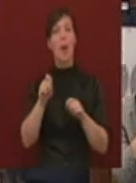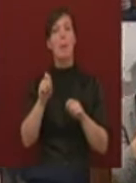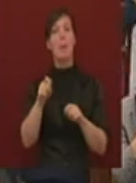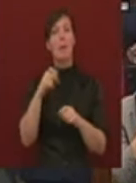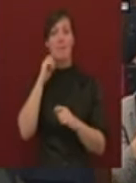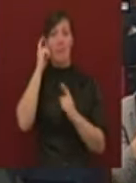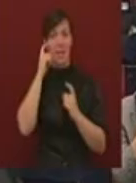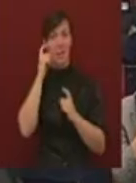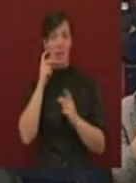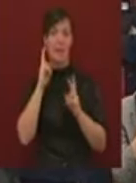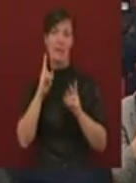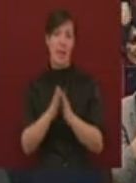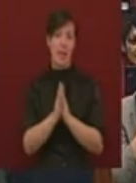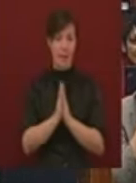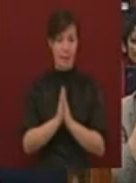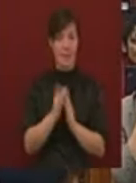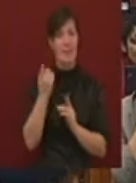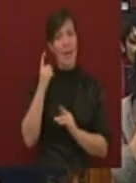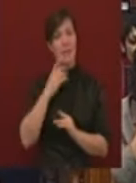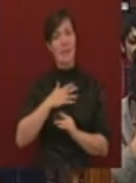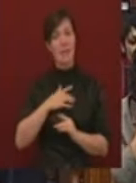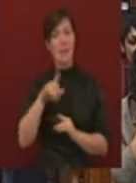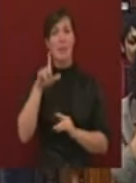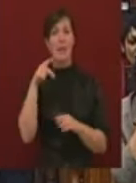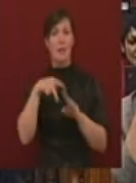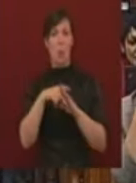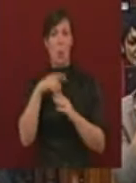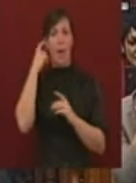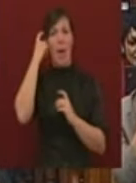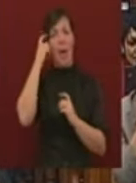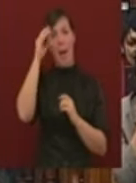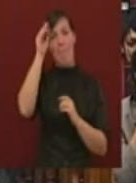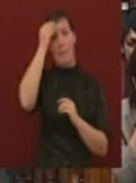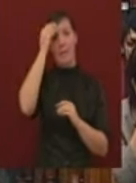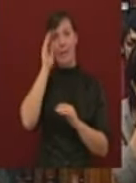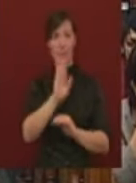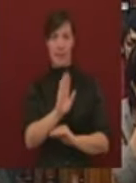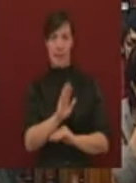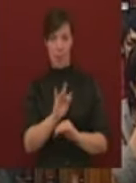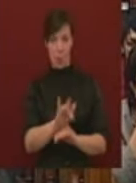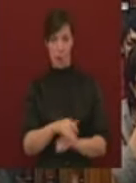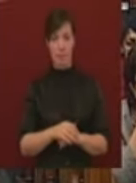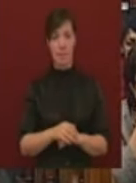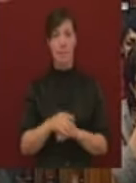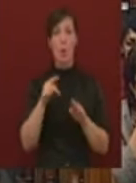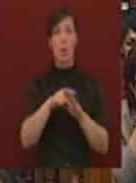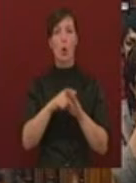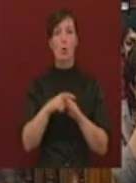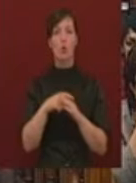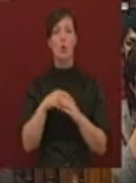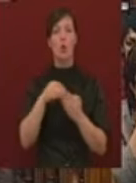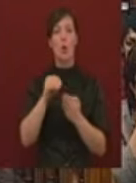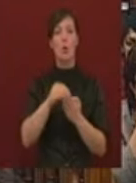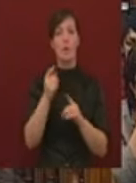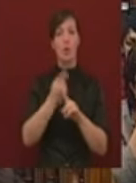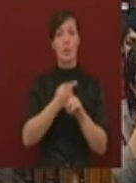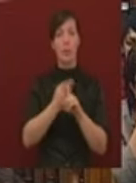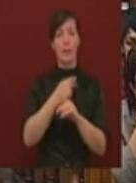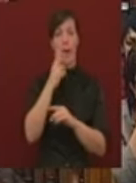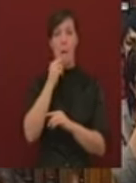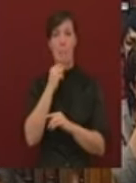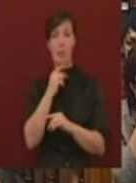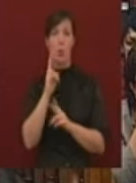miniszterelnök úr, két dologra szeretném emlékeztetni. Az egyik, hogy közös költségvetési politikáról beszélünk akkor is,